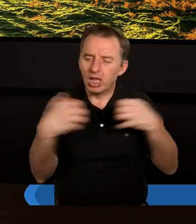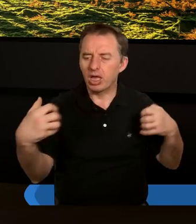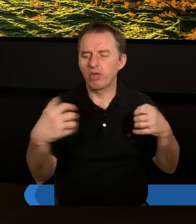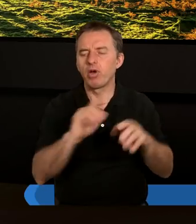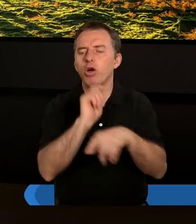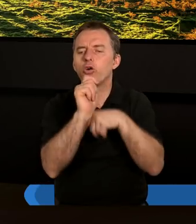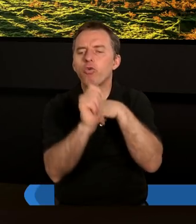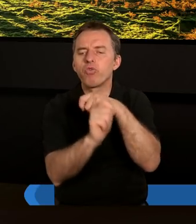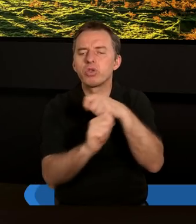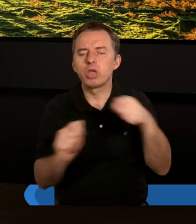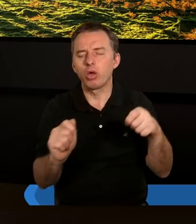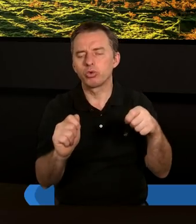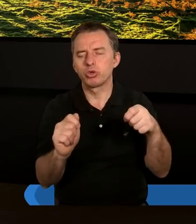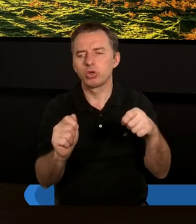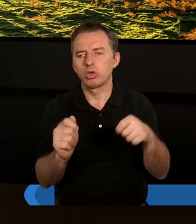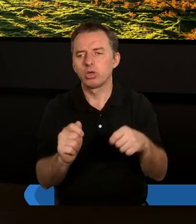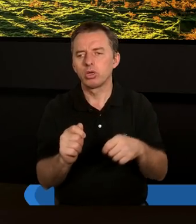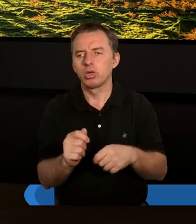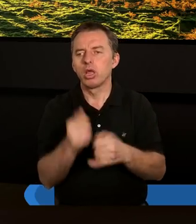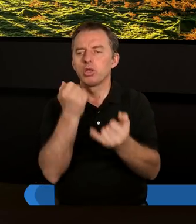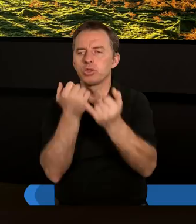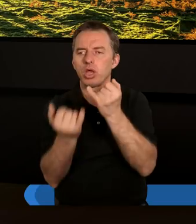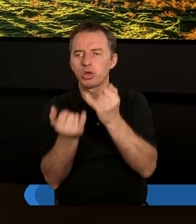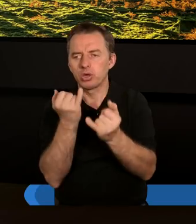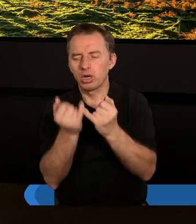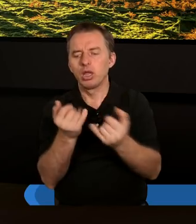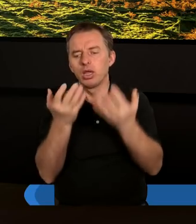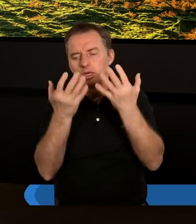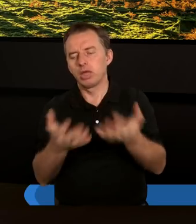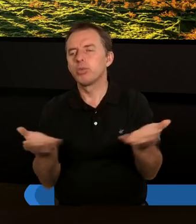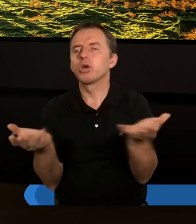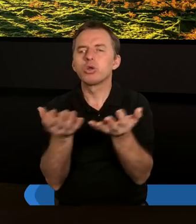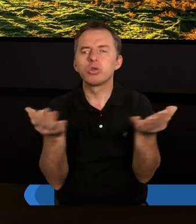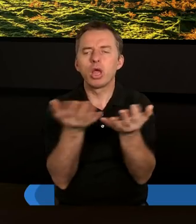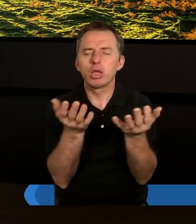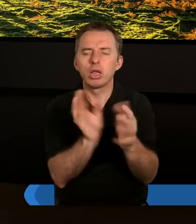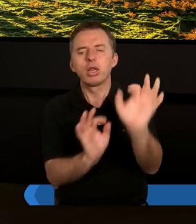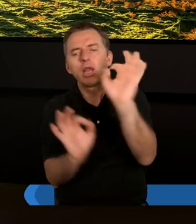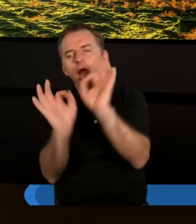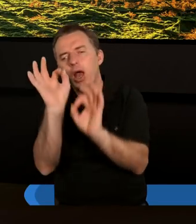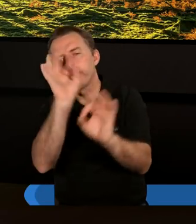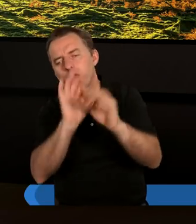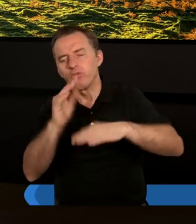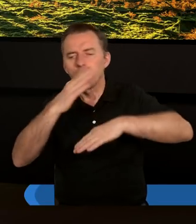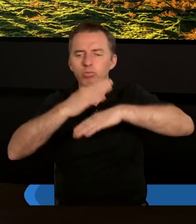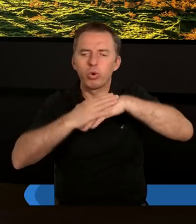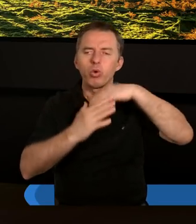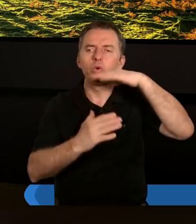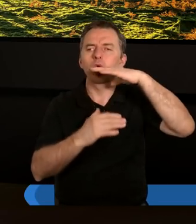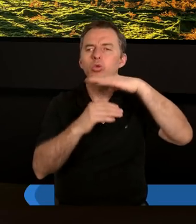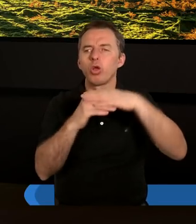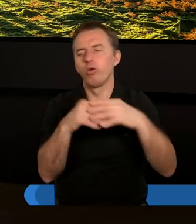relację. I przede wszystkim, jeżeli chcemy gdzieś naprawiać, budować